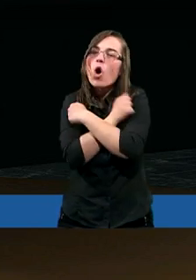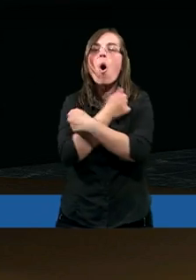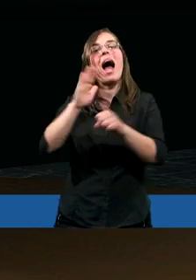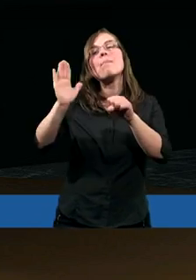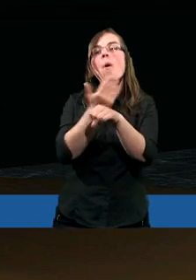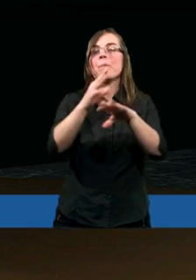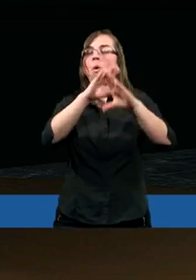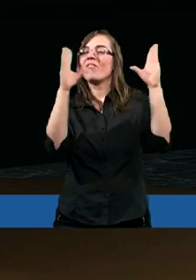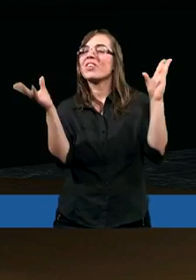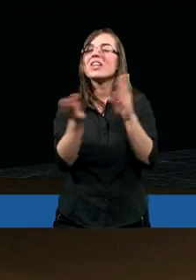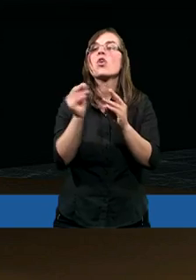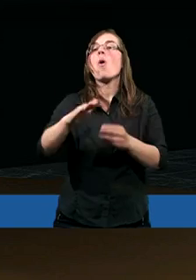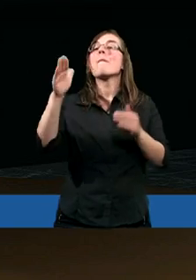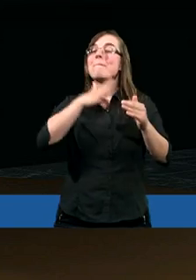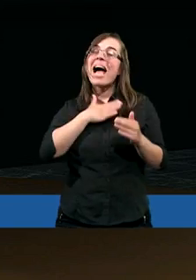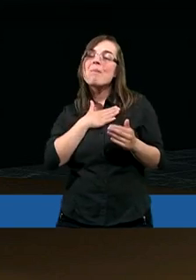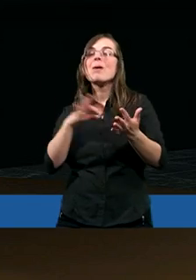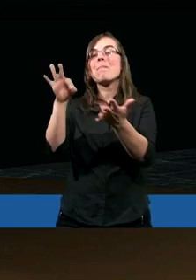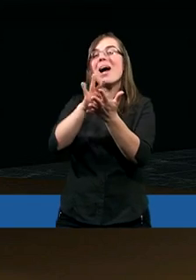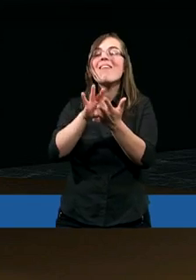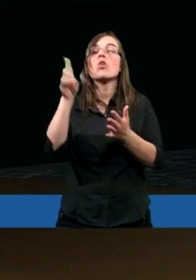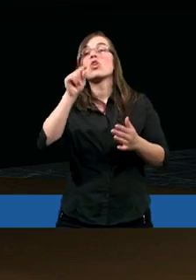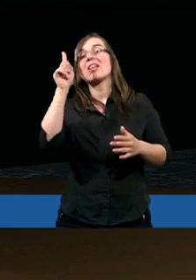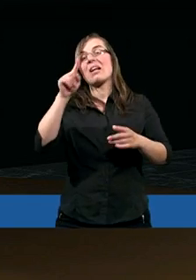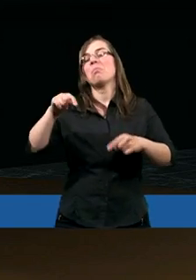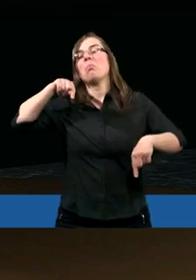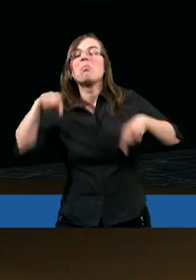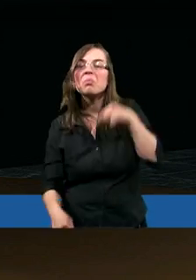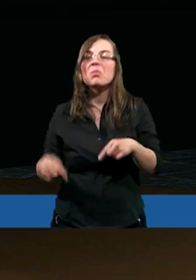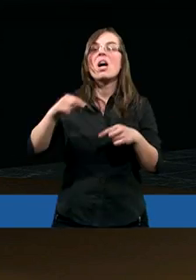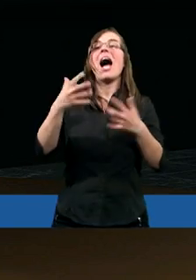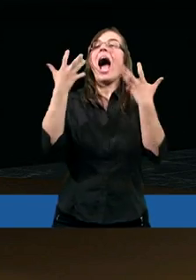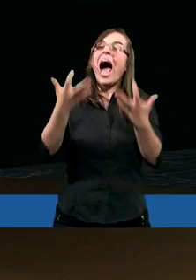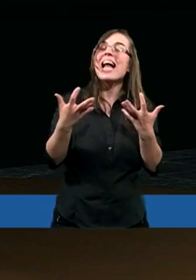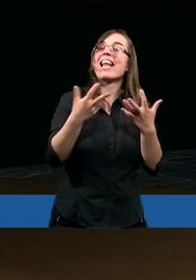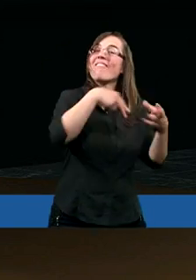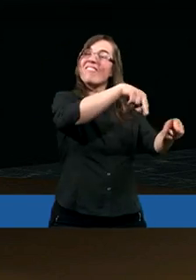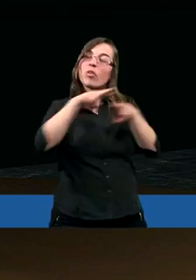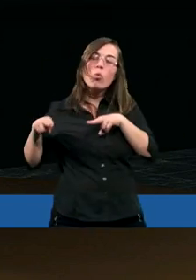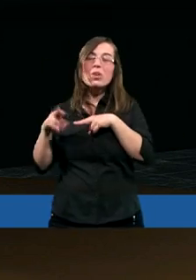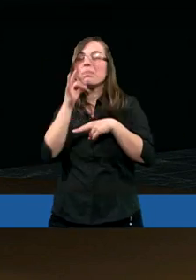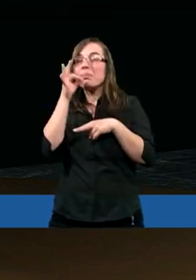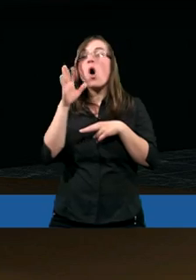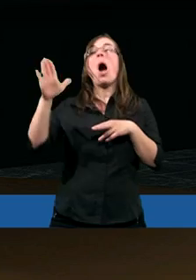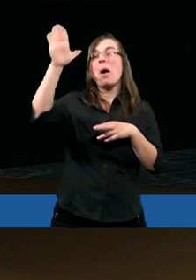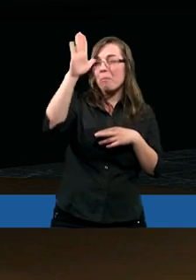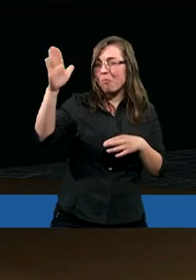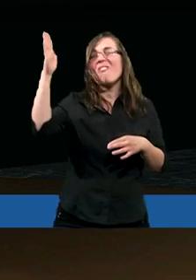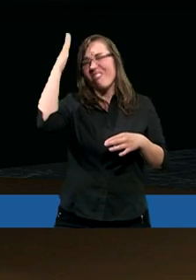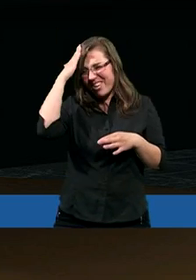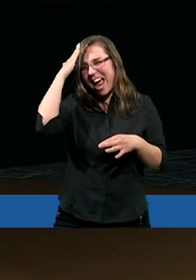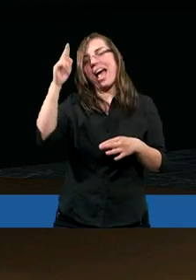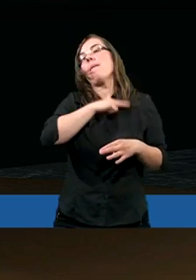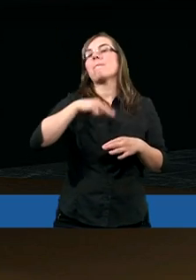I możemy mieć pewność, że kiedy nam się potnie noga i upadniemy, ale chcemy wrócić, bo Bóg wie, go naprawdę, że go